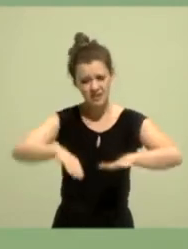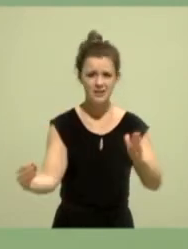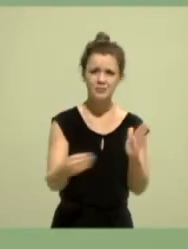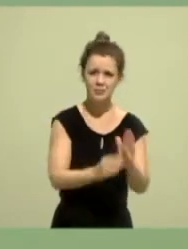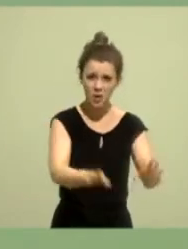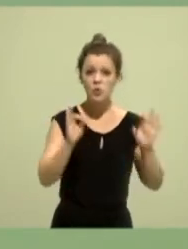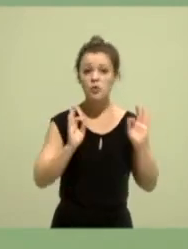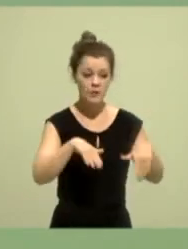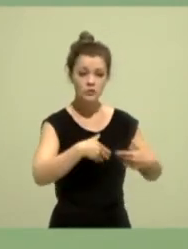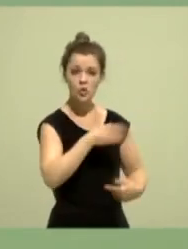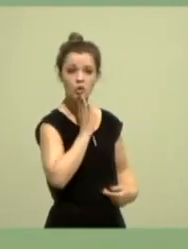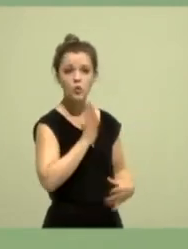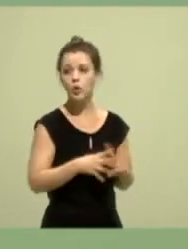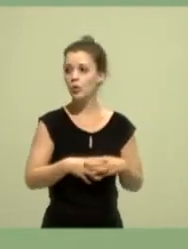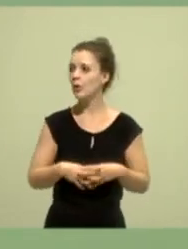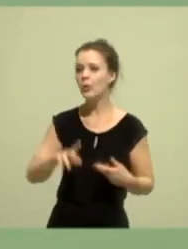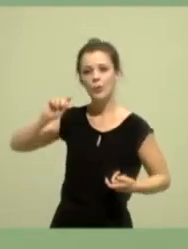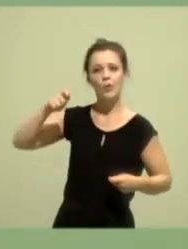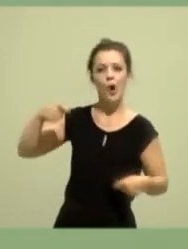Damit dürfen wir uns nicht begnügen.